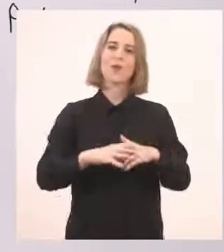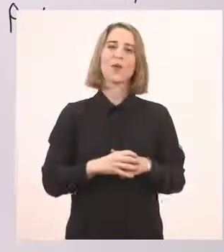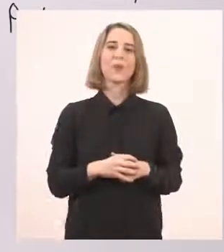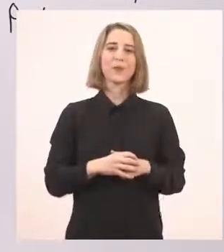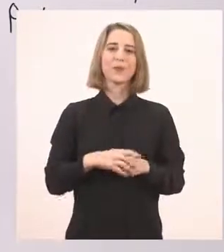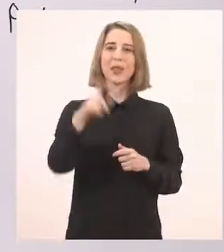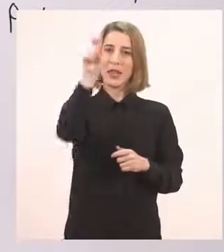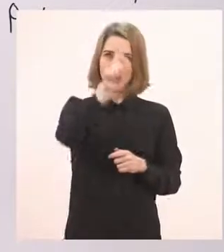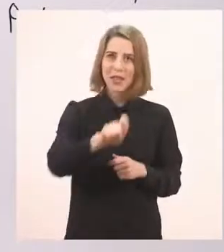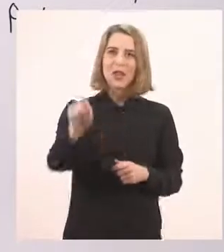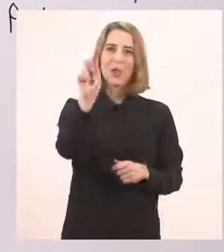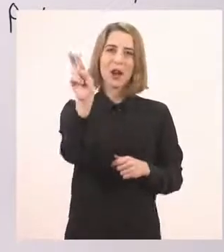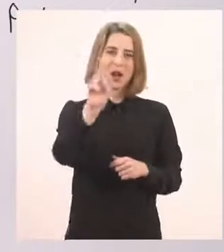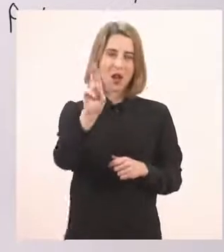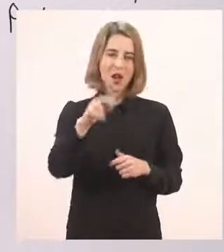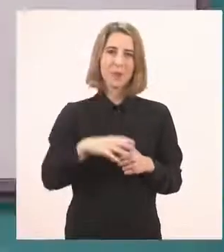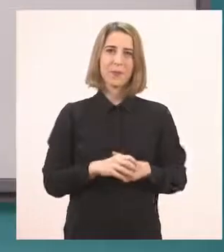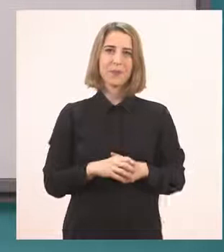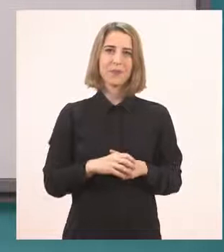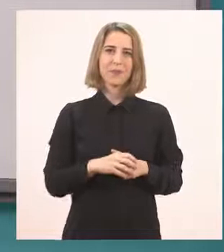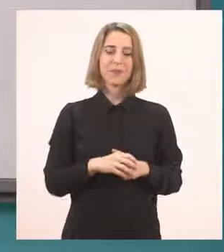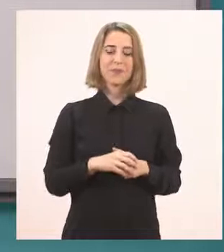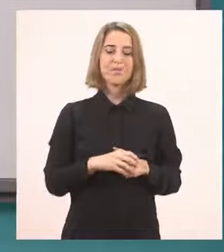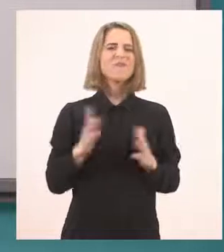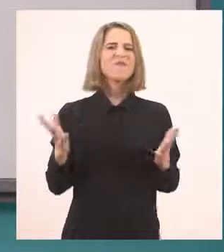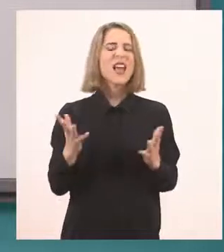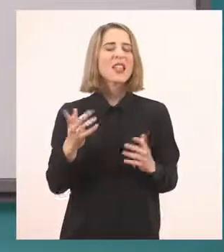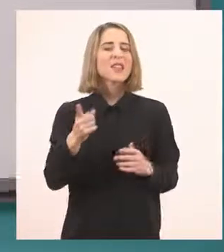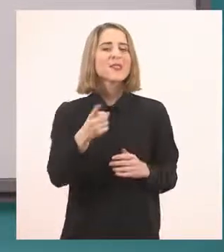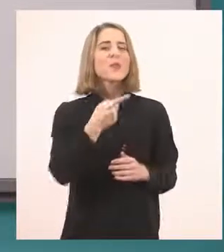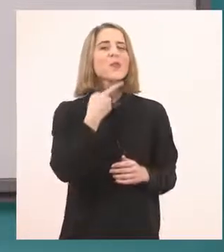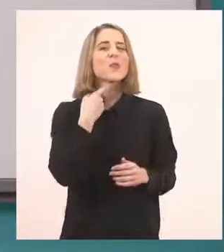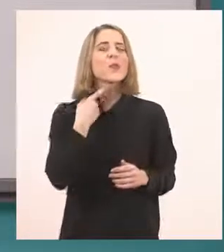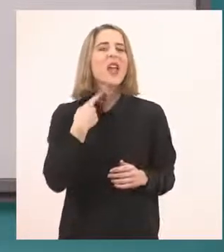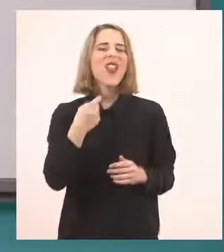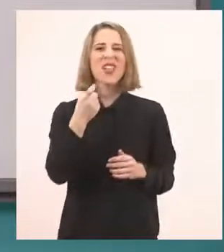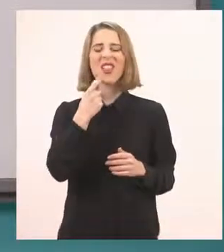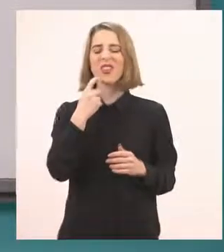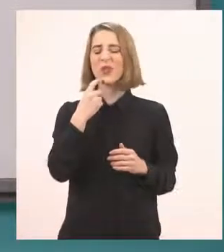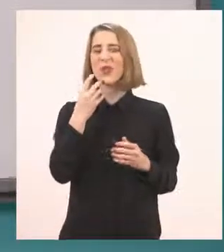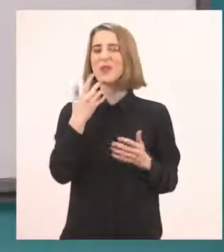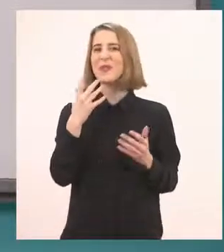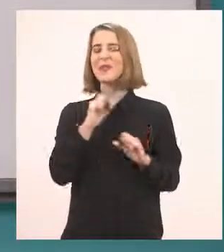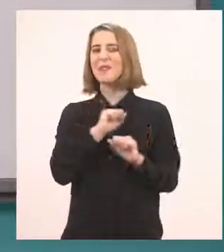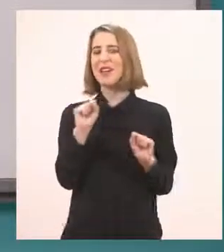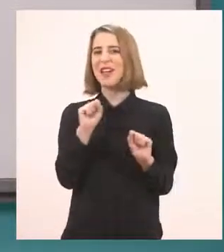Το κυκλώνουμε. Και κάτι που αρέσει εσάς τα παιδάκια πολύ να τρώτε και χαλάει τα δόντια που λέει η μαμά.